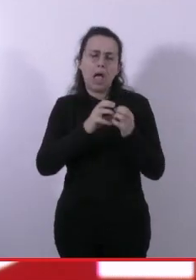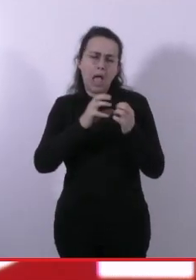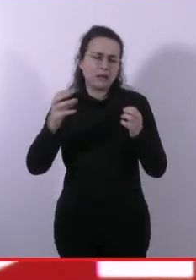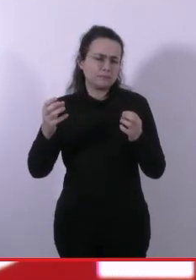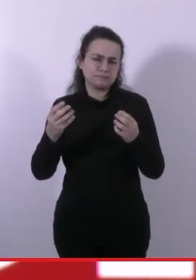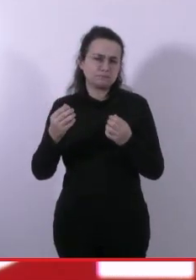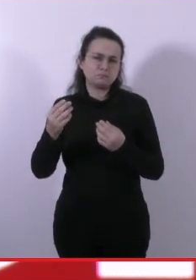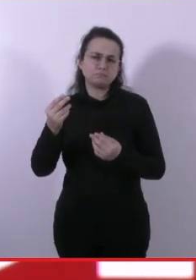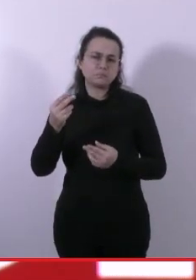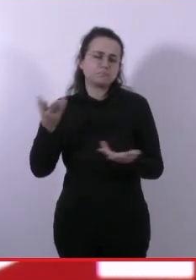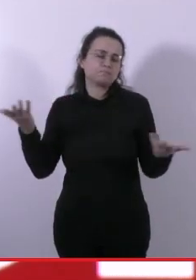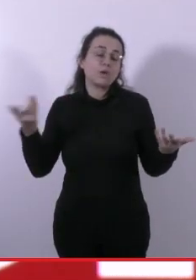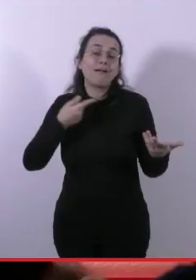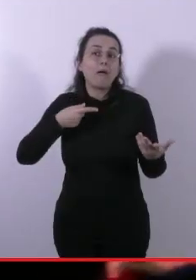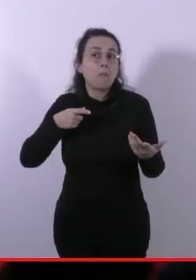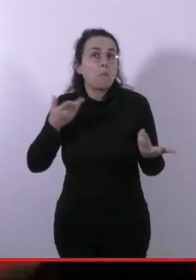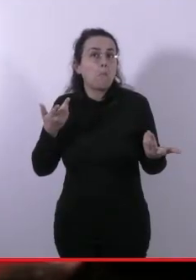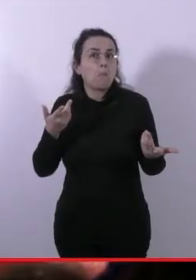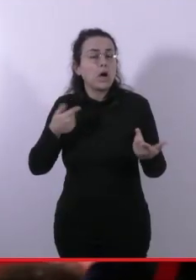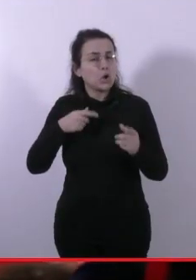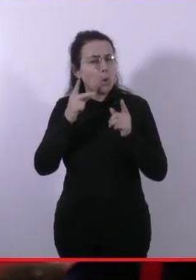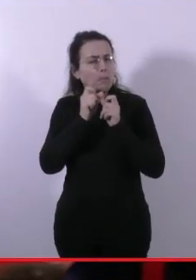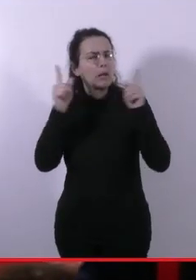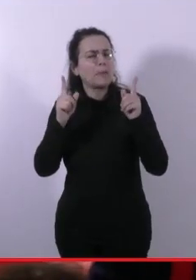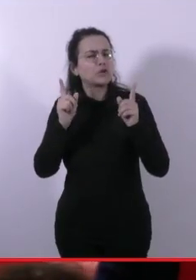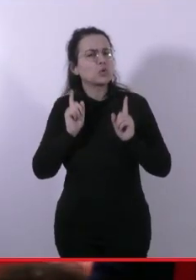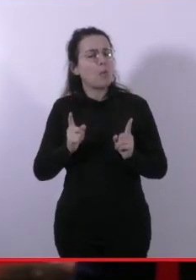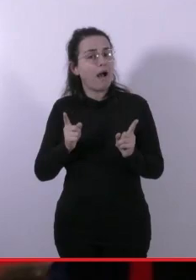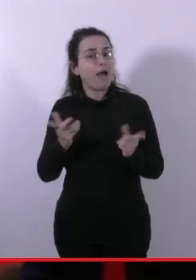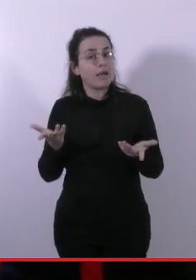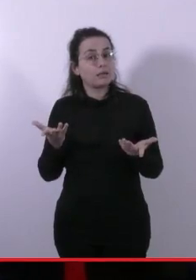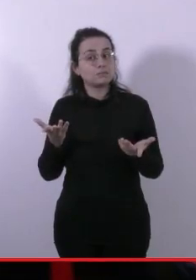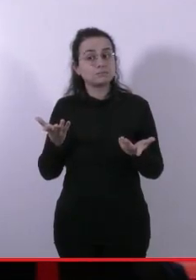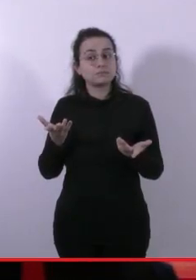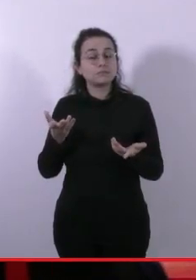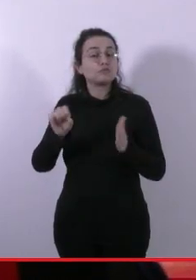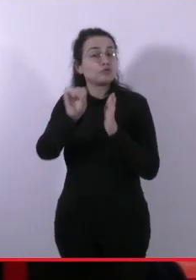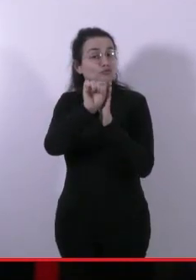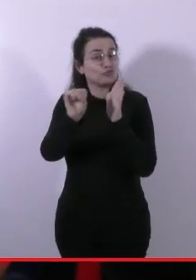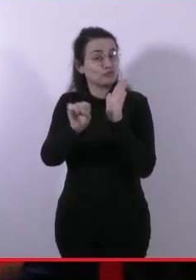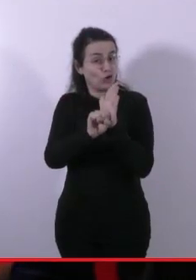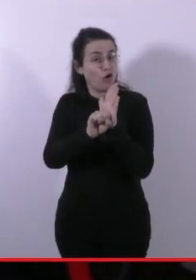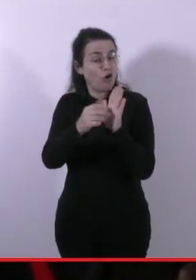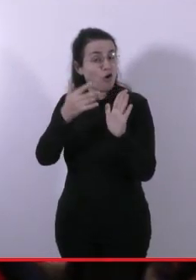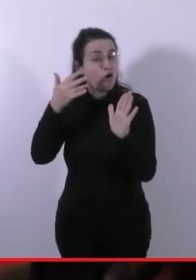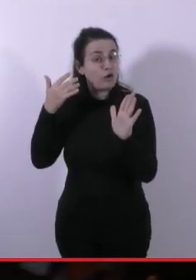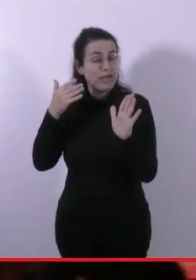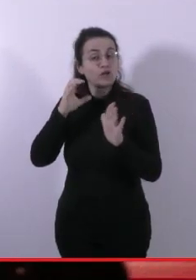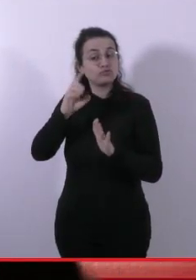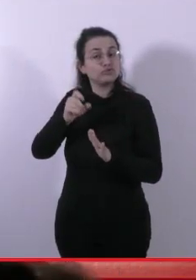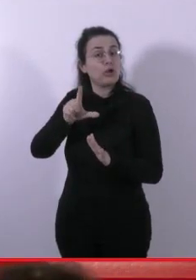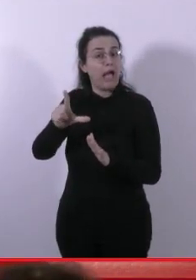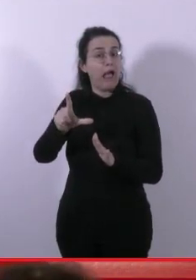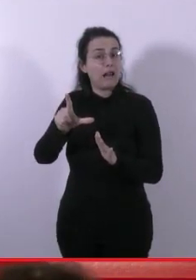dicendosi stupiti, io mi stupisco che si stupiscono della storia della posizione della CGL.